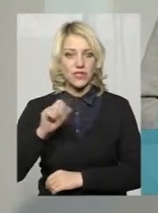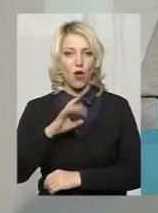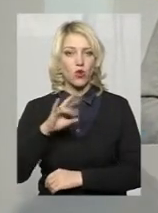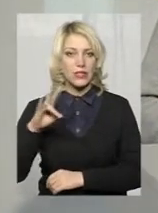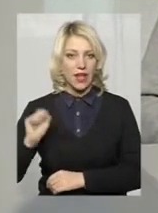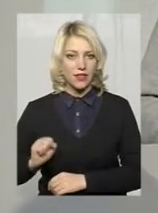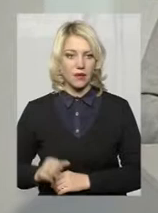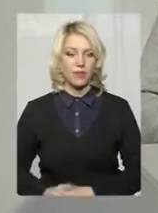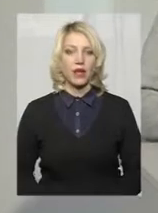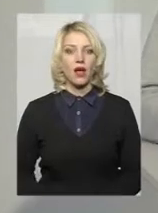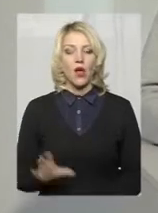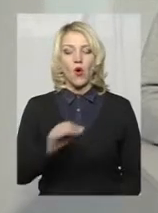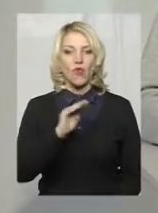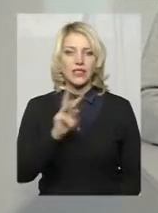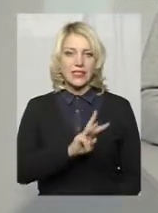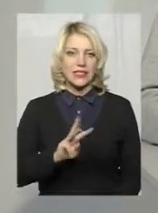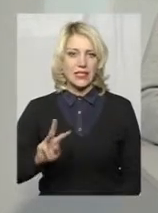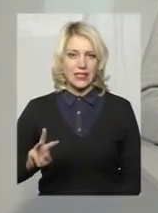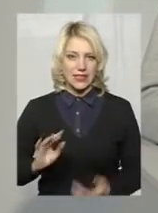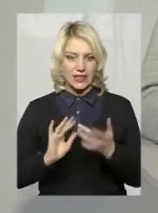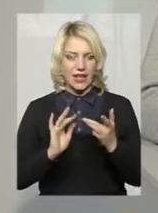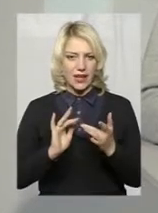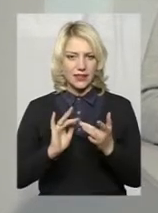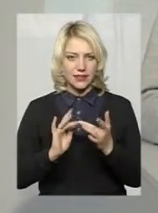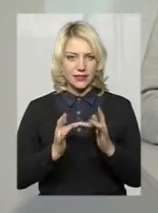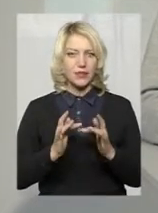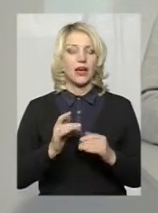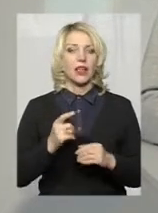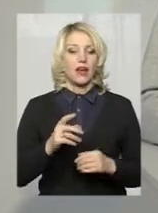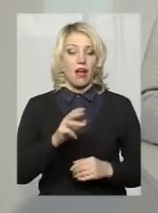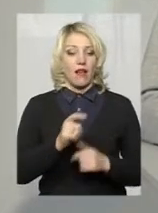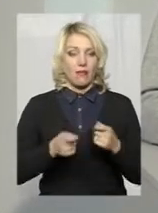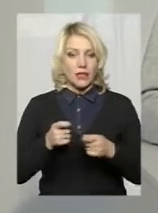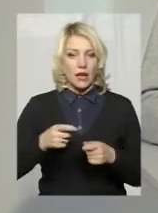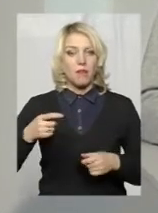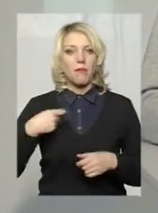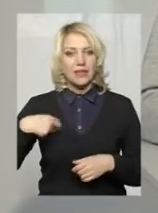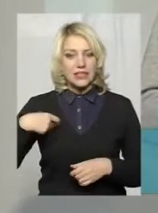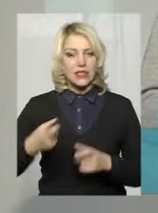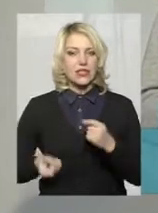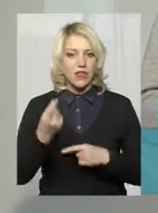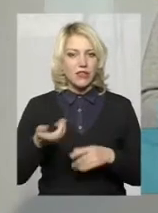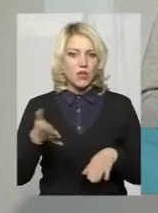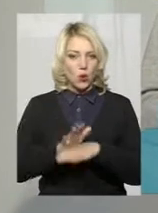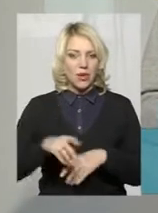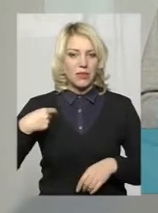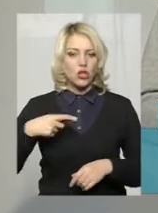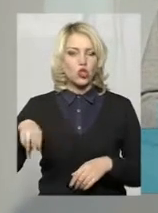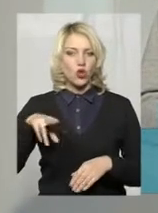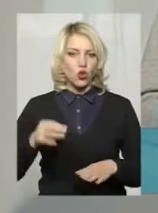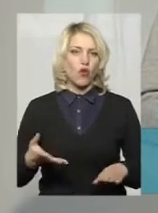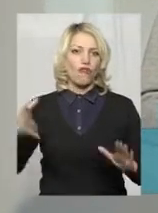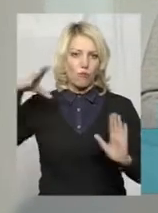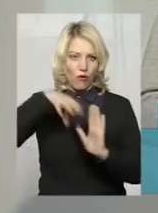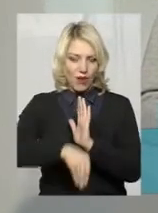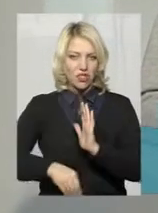Фіновська. На офіційному сайті Адміністрації Президента з'явився указ Президента України щодо запровадження воєнного